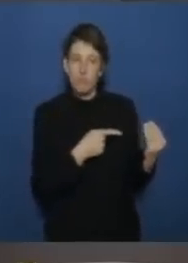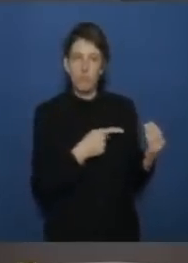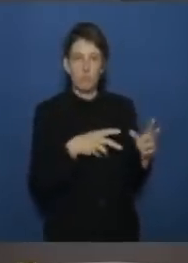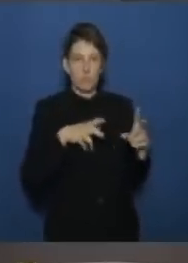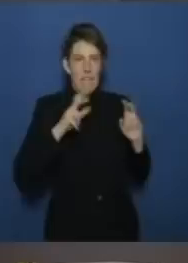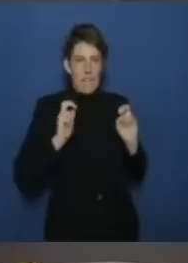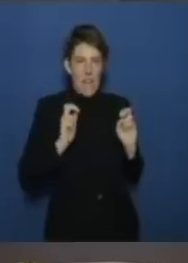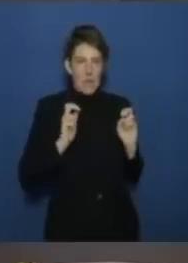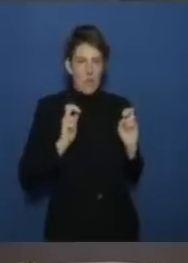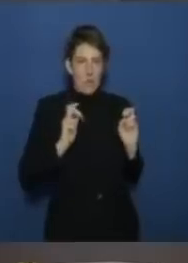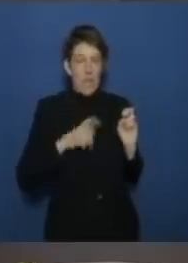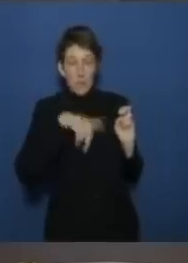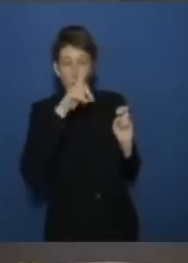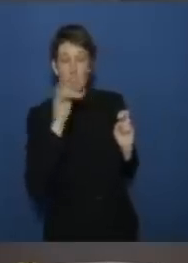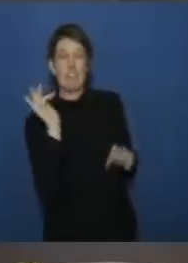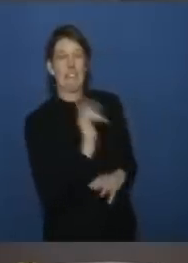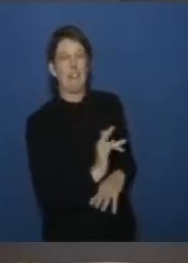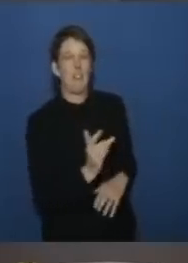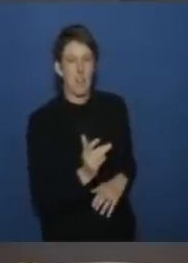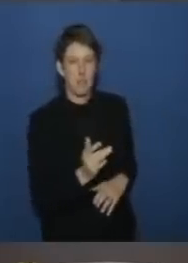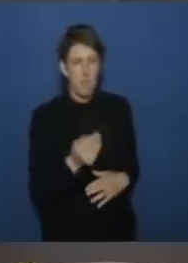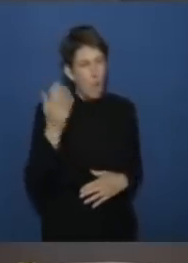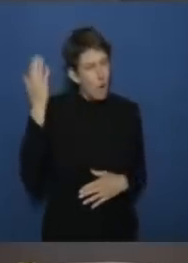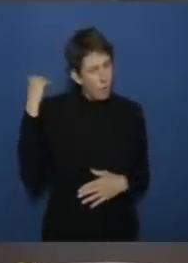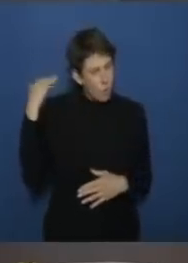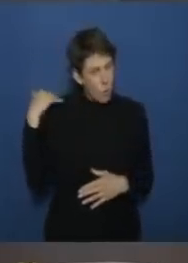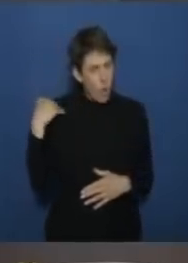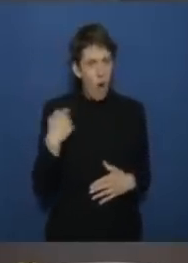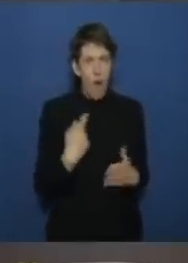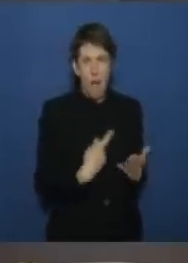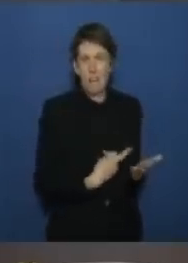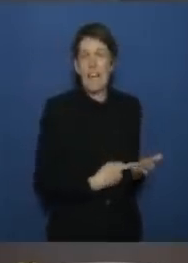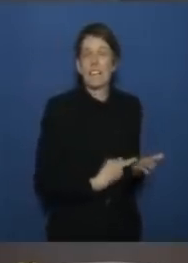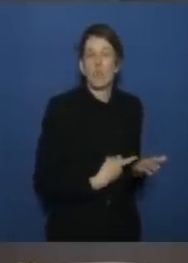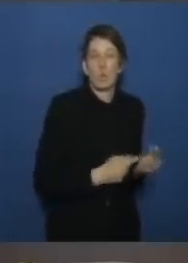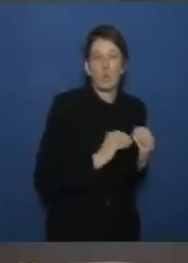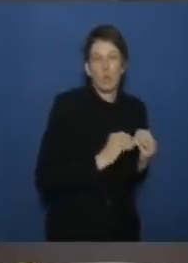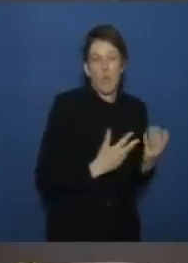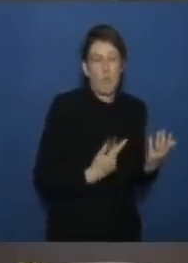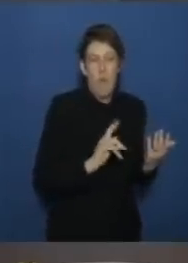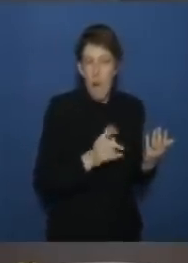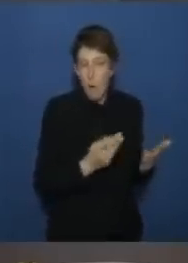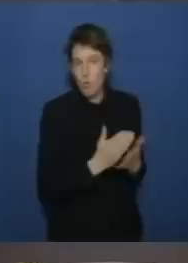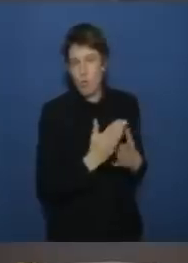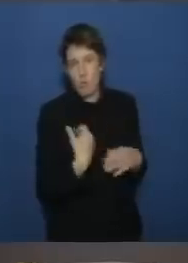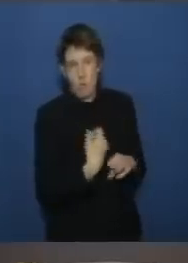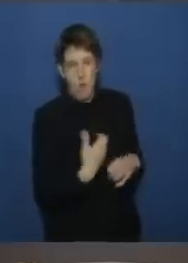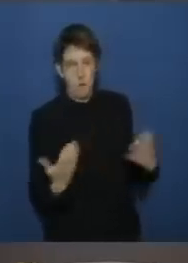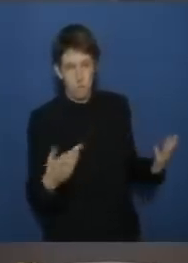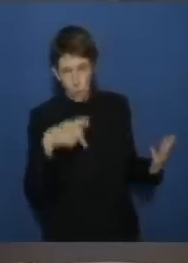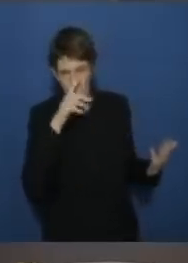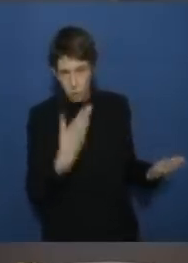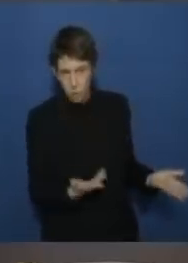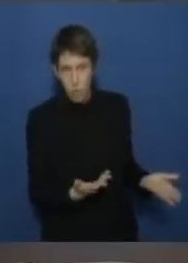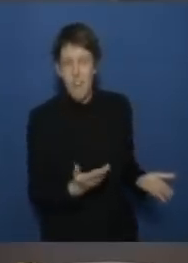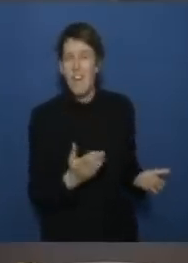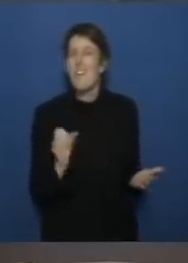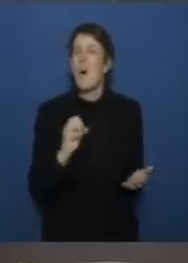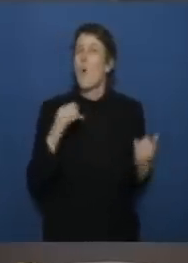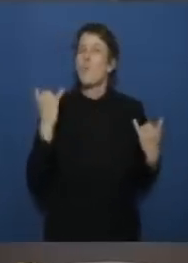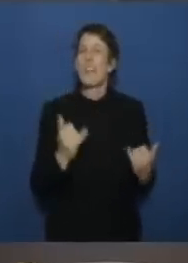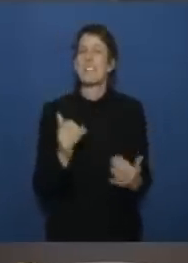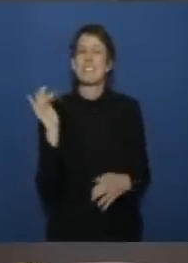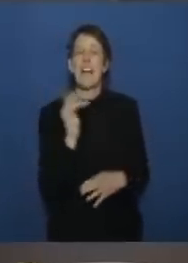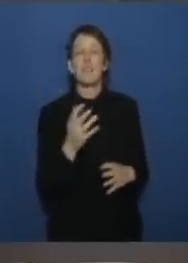enthalten das hat deutschland bei früheren resolutionen auch getan warum sind sie jetzt explizit dagegen